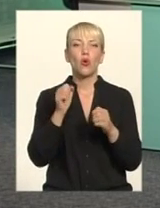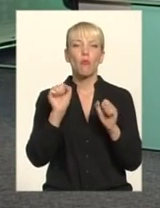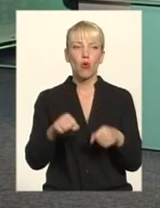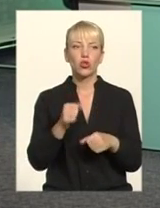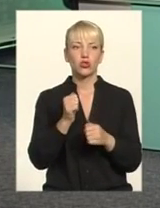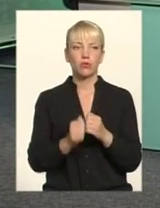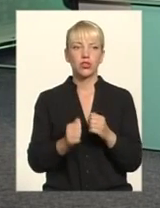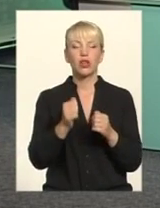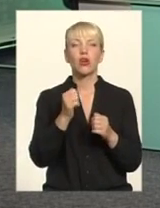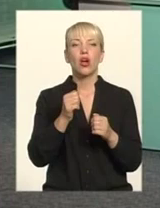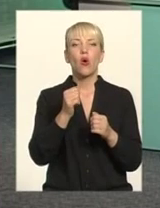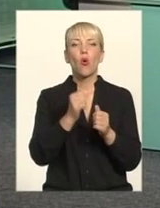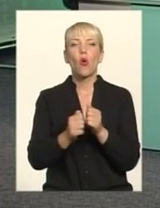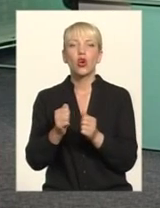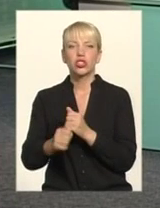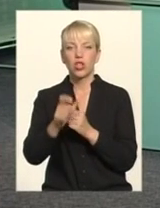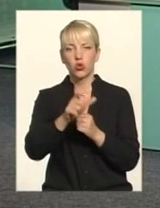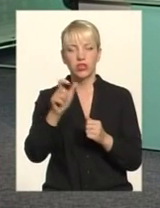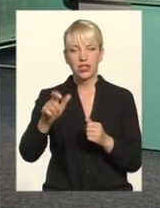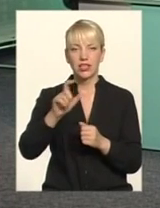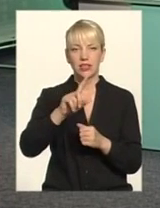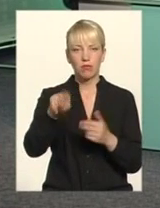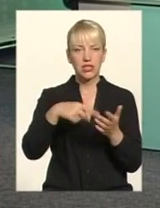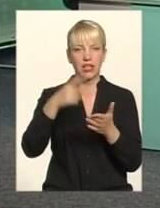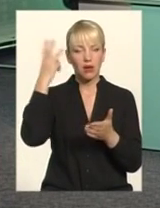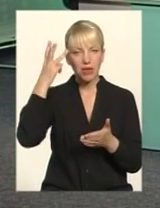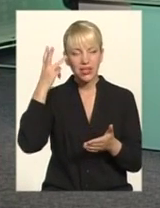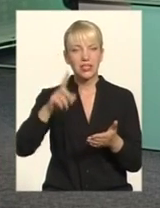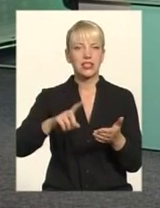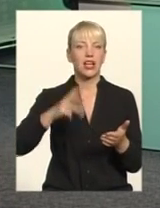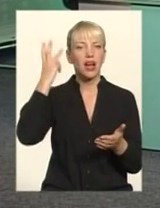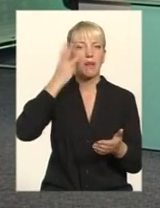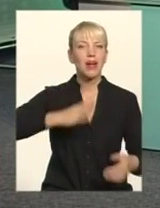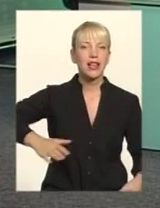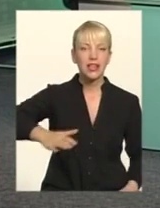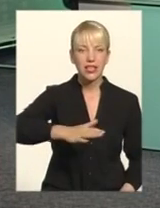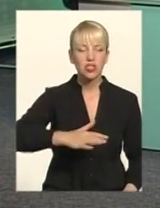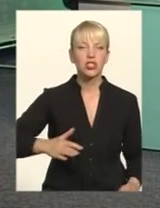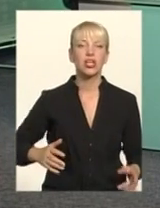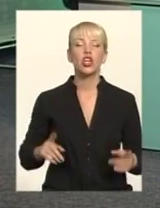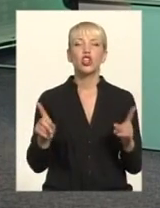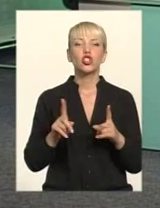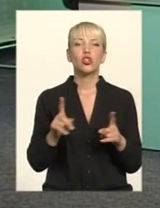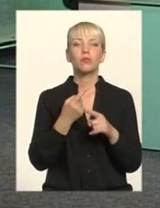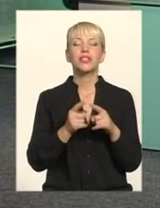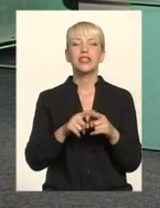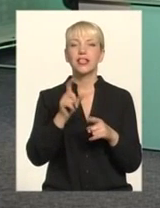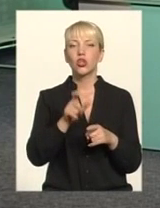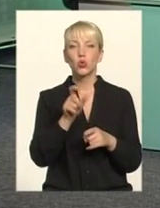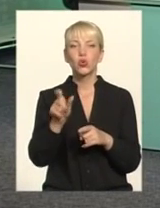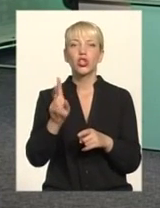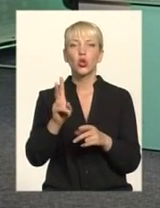Хмельниччини, Хмельницького, загалом України Для того, аби ті люди, які є справжніми